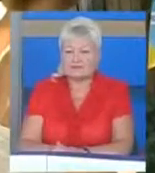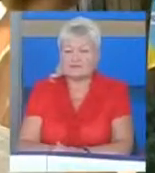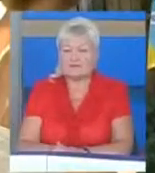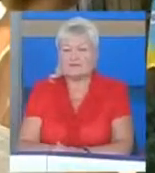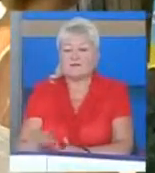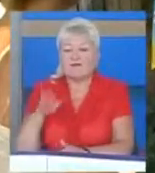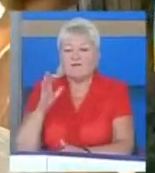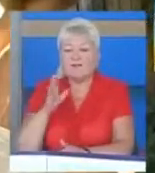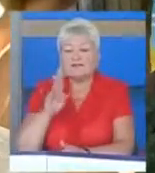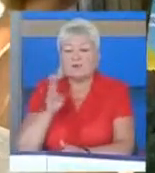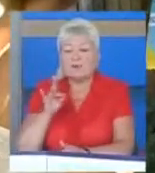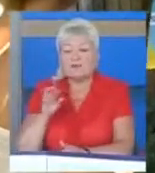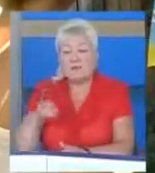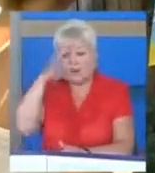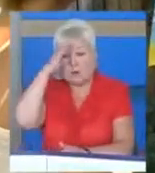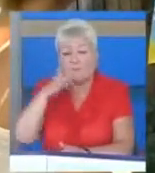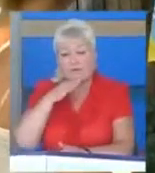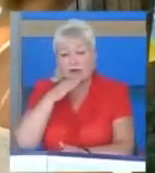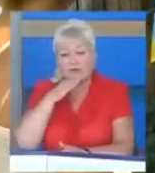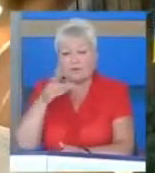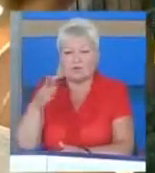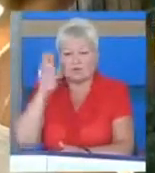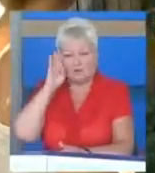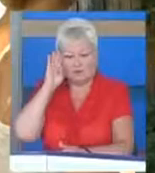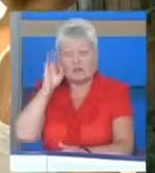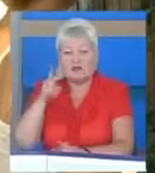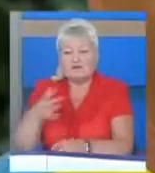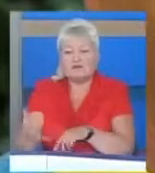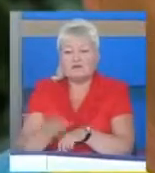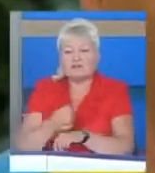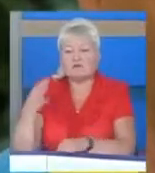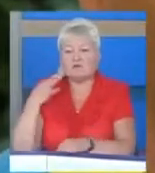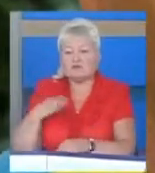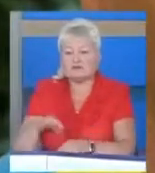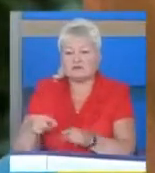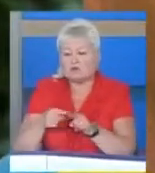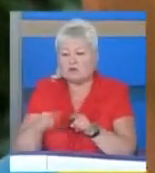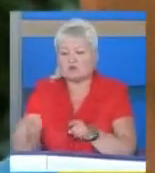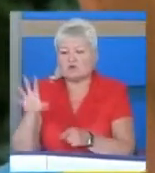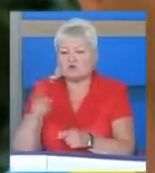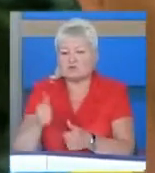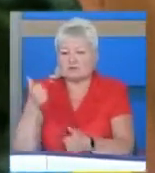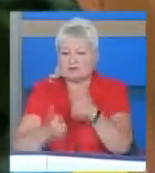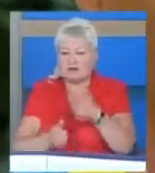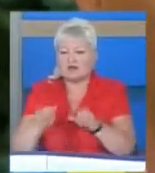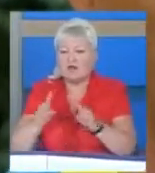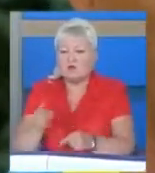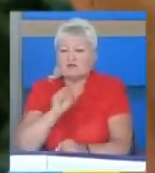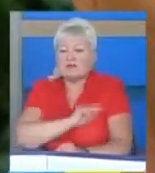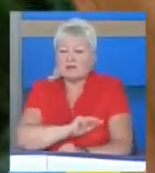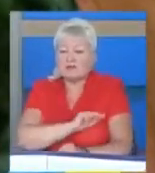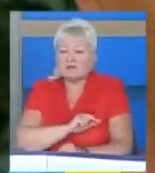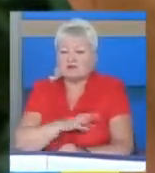Валентин Кузьменко – батько Григорія. Він підтримував сина впродовж усіх змагань, оскільки працював в Софії з